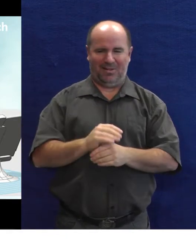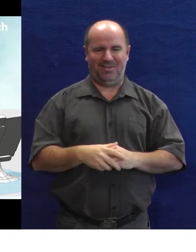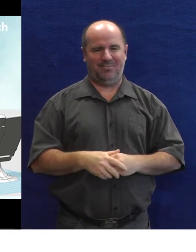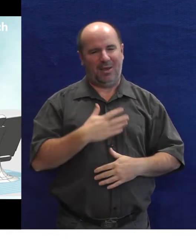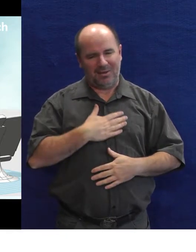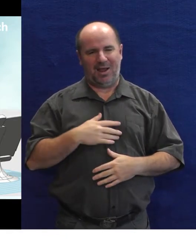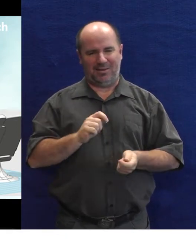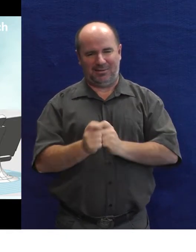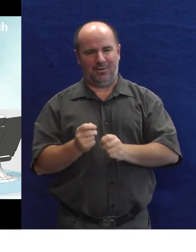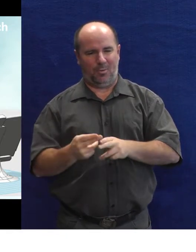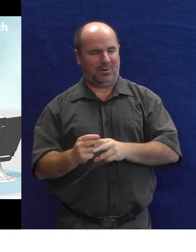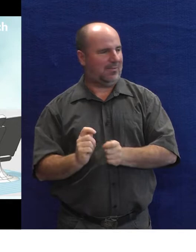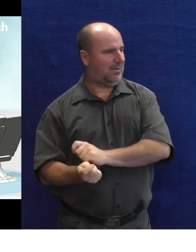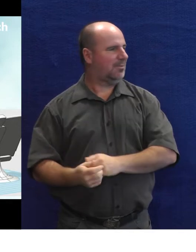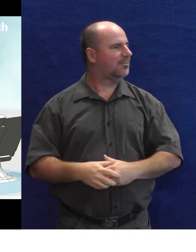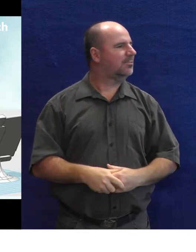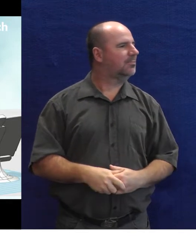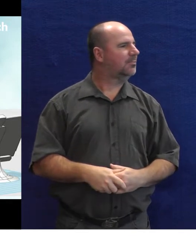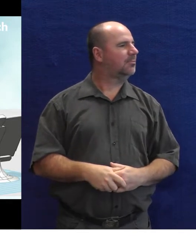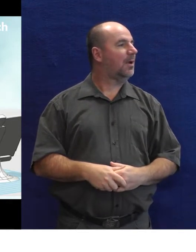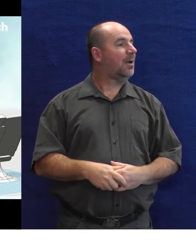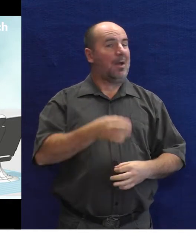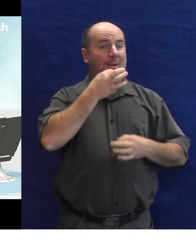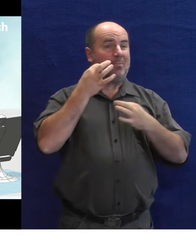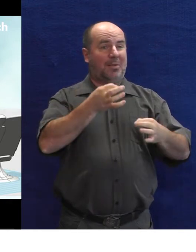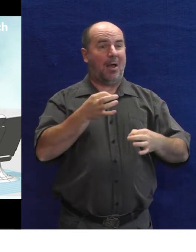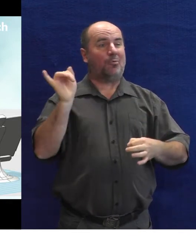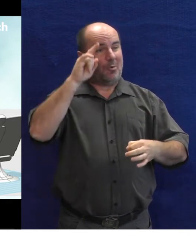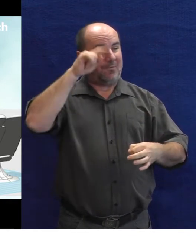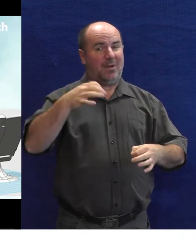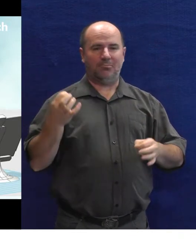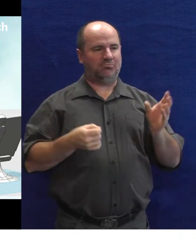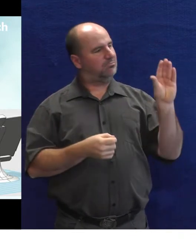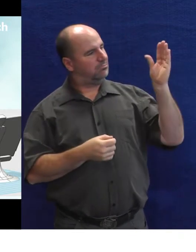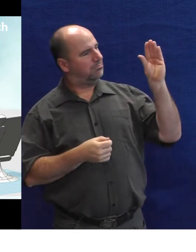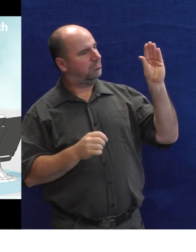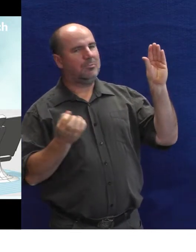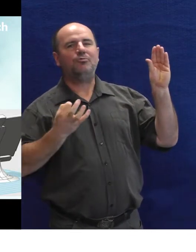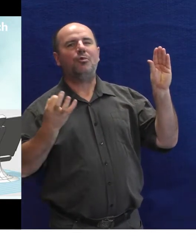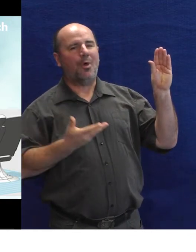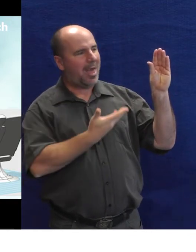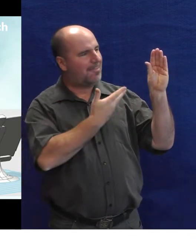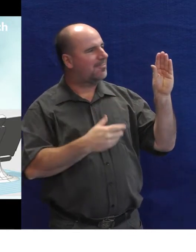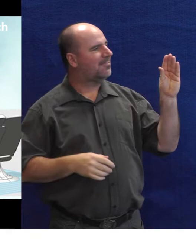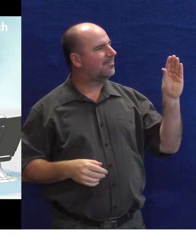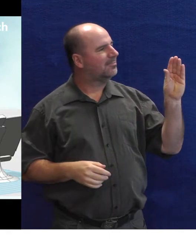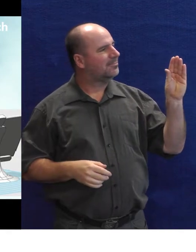pomoci těhle technologií. Jak se vás zeptám, kdo bude vědět, na co je tohle,